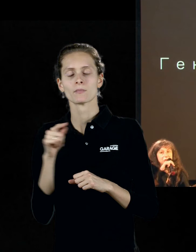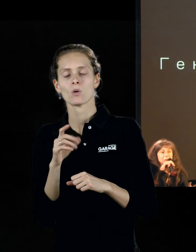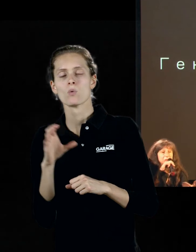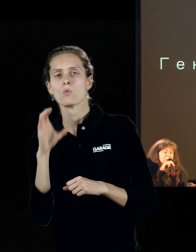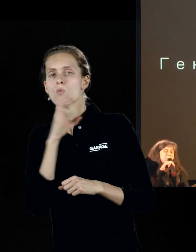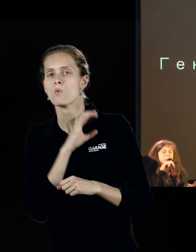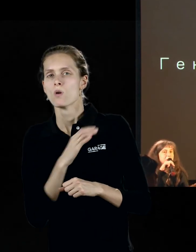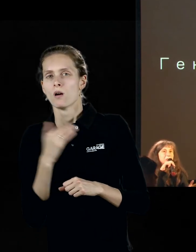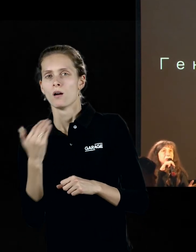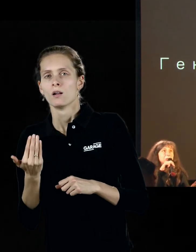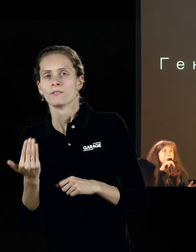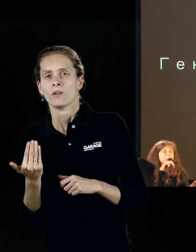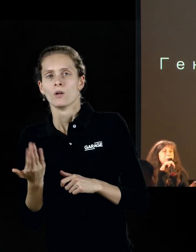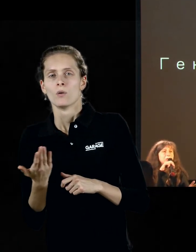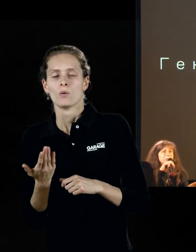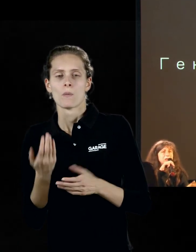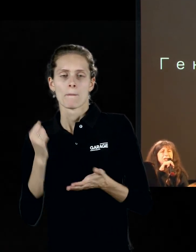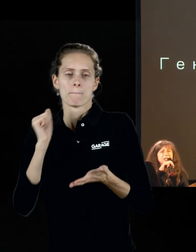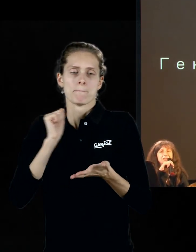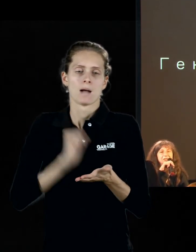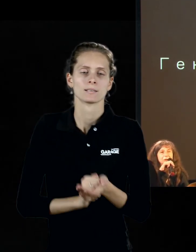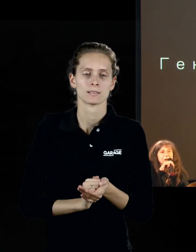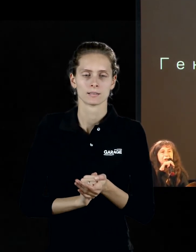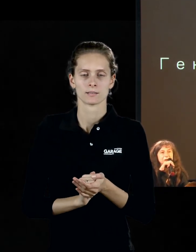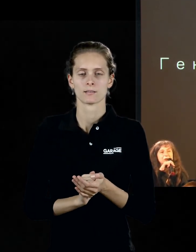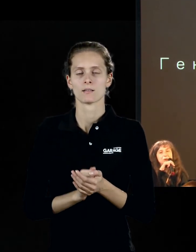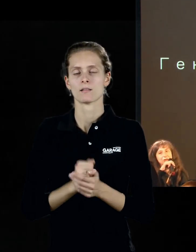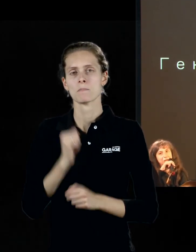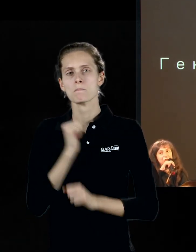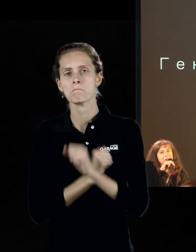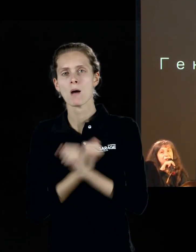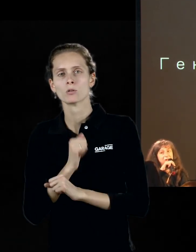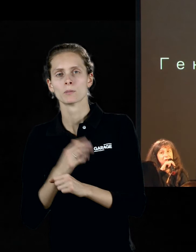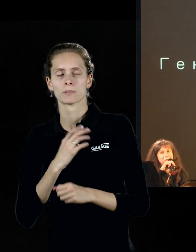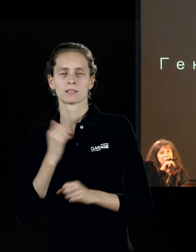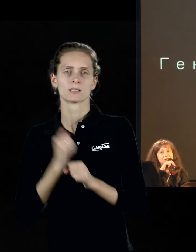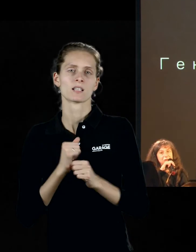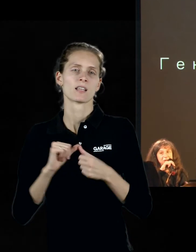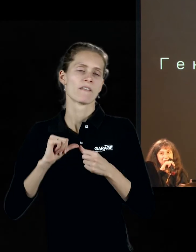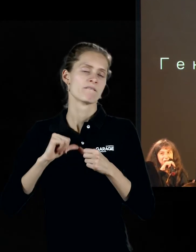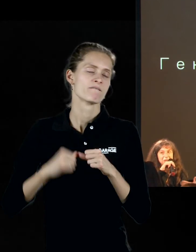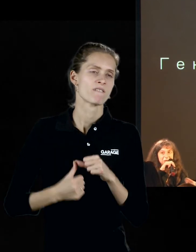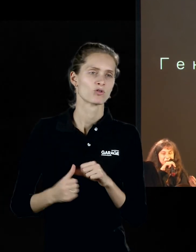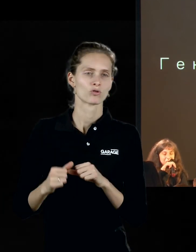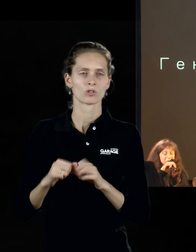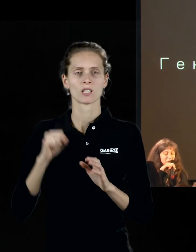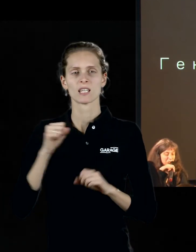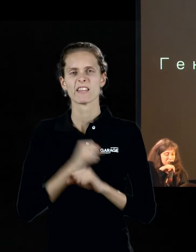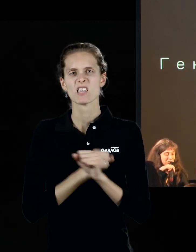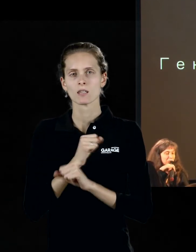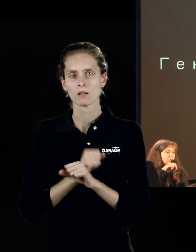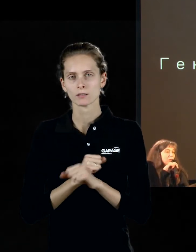какую-то сельскохозяйственную машину, которую изобретал вечный двигатель, после этого, как бы